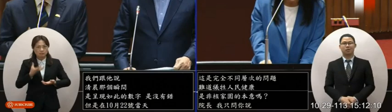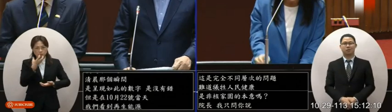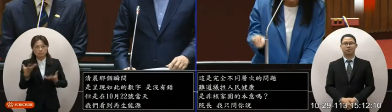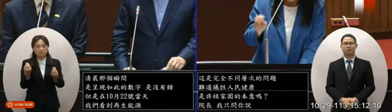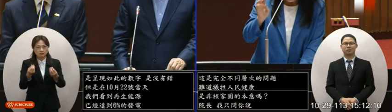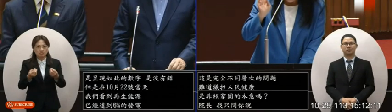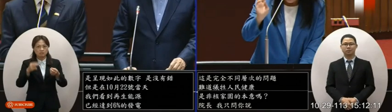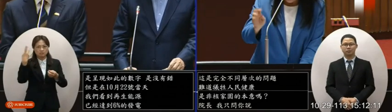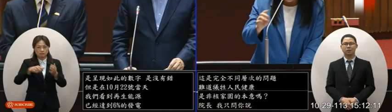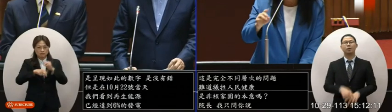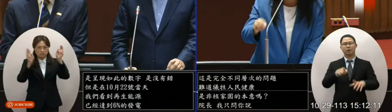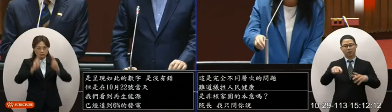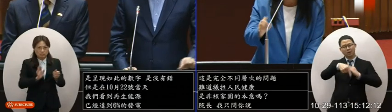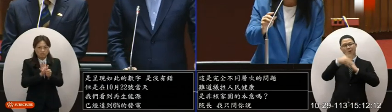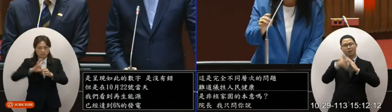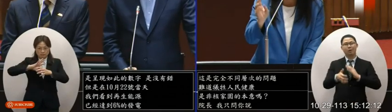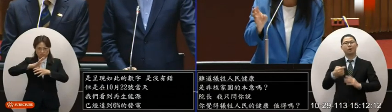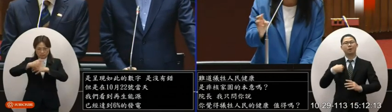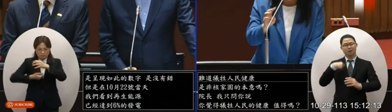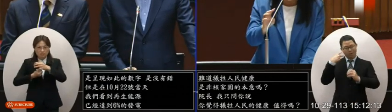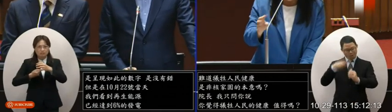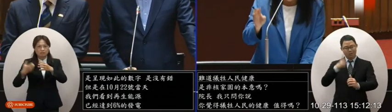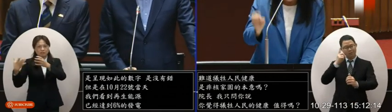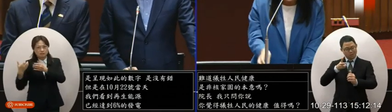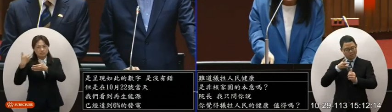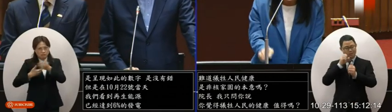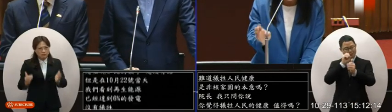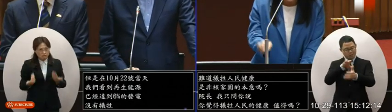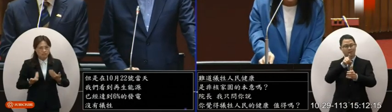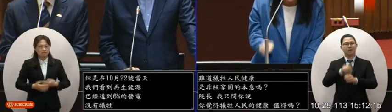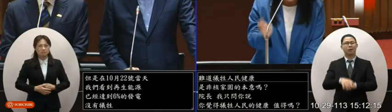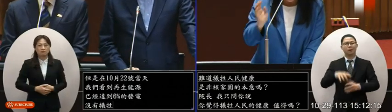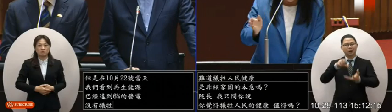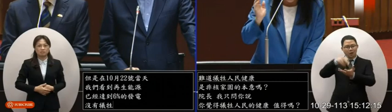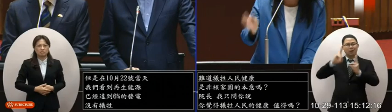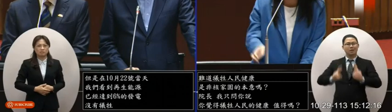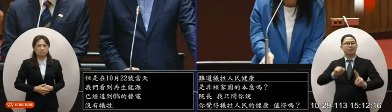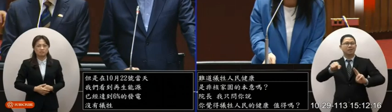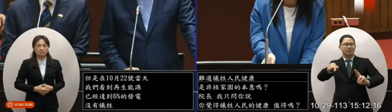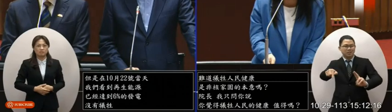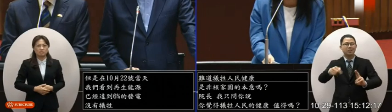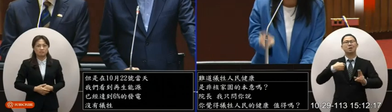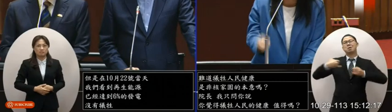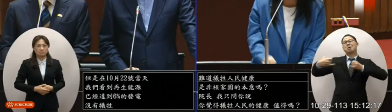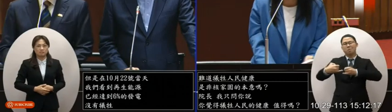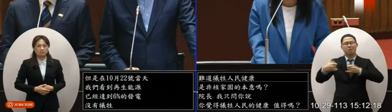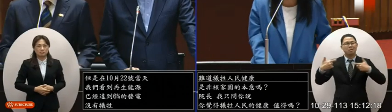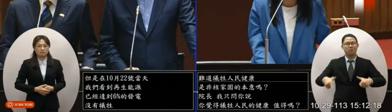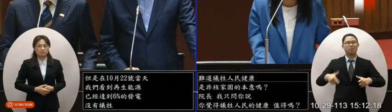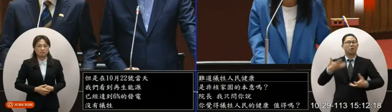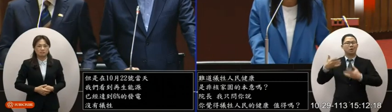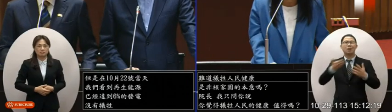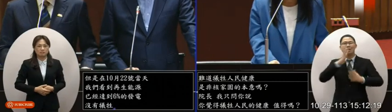地球減少他的負擔院長我必須再一次提醒您核電不是敵人暖化跟健康問題才是